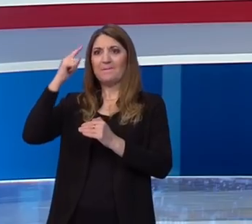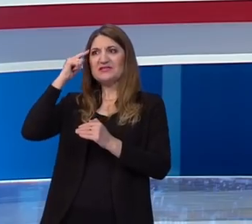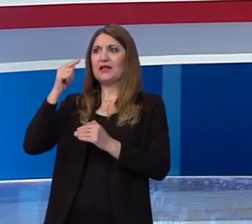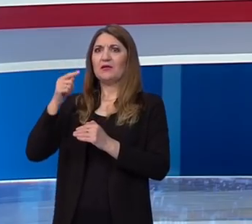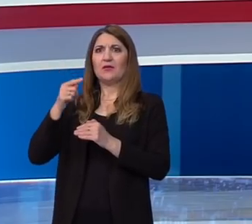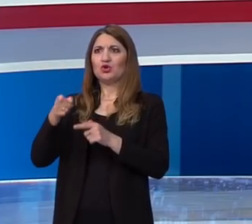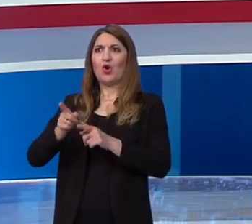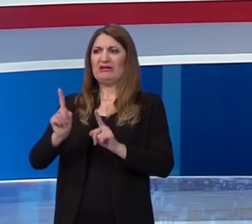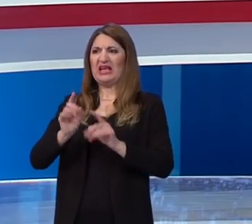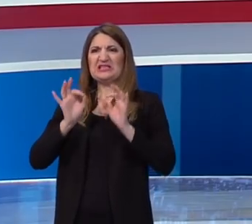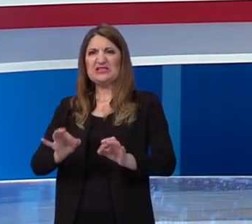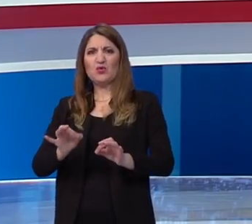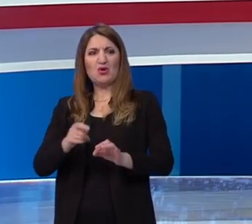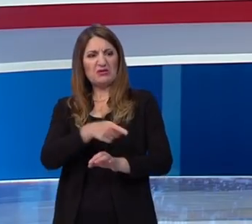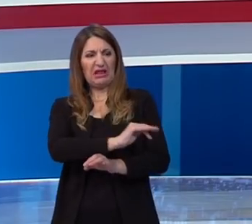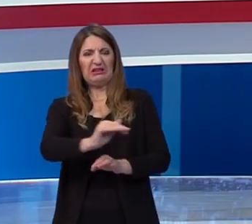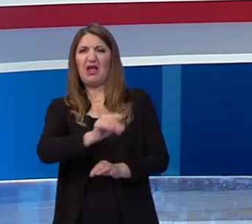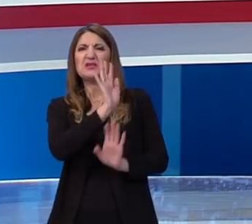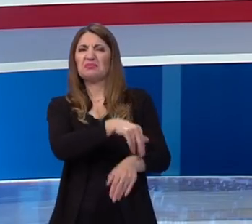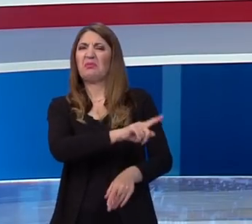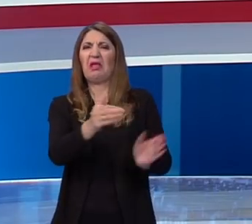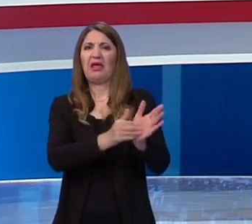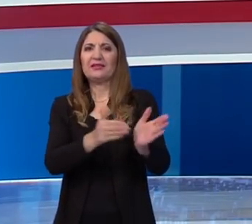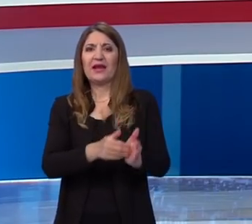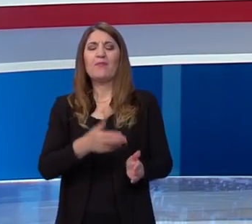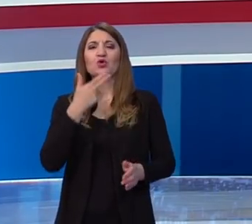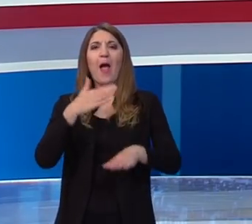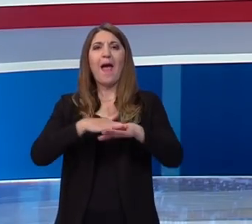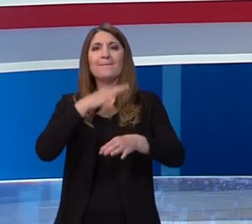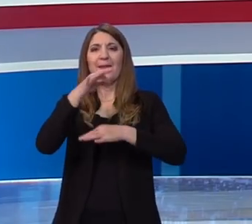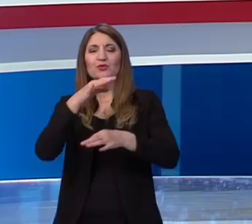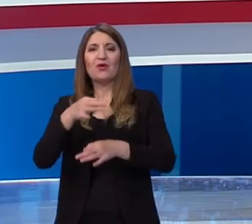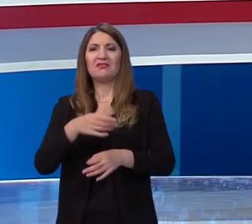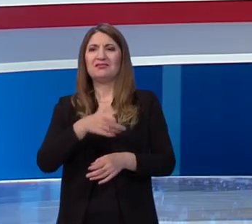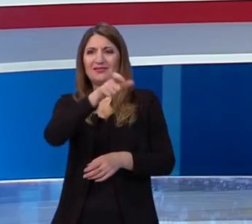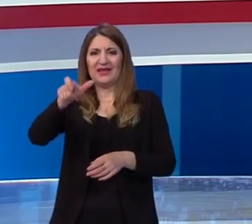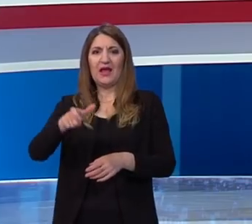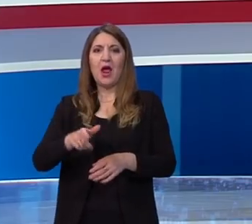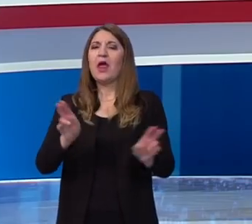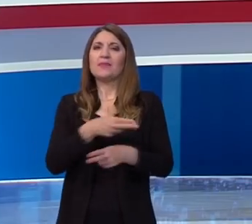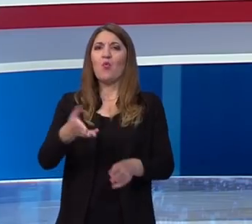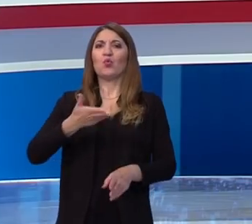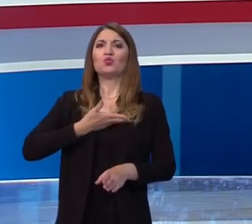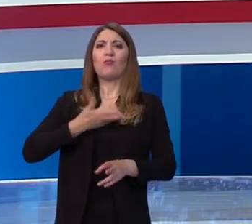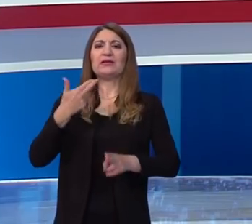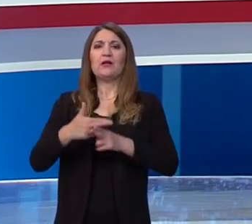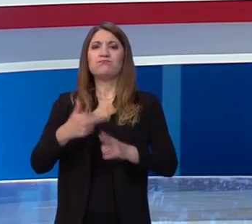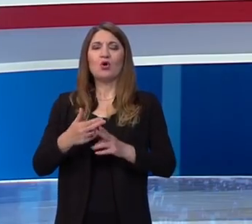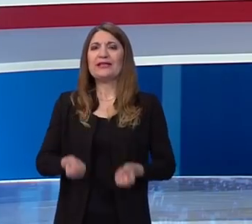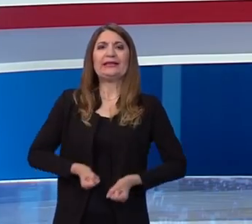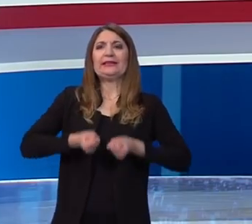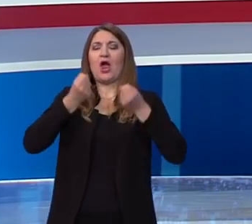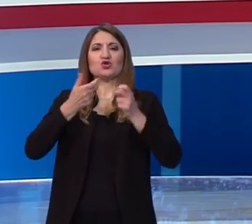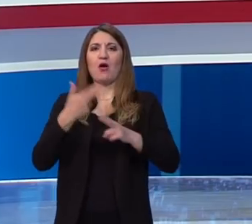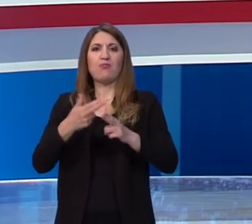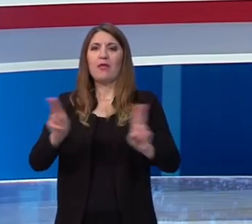sigurno, da djeci ne treba i da djeca, maturanti, adolescenti ne mogu oboliti teže i